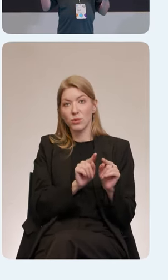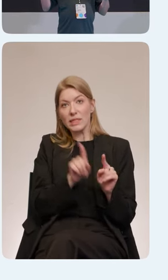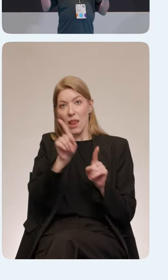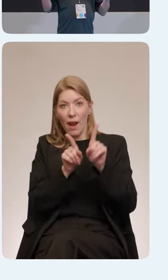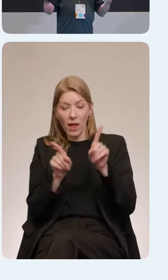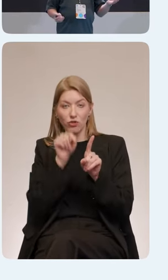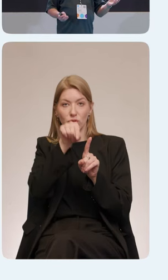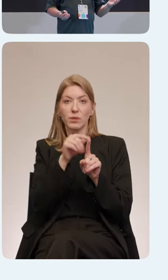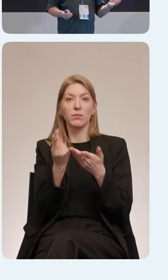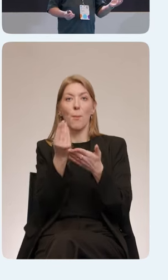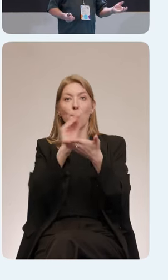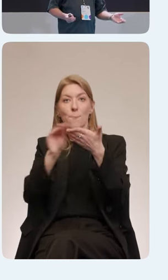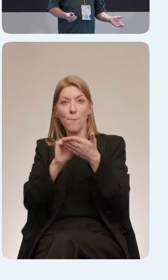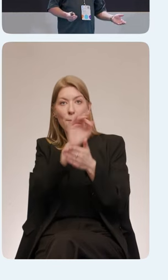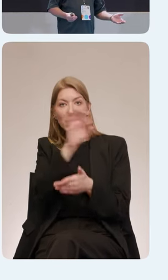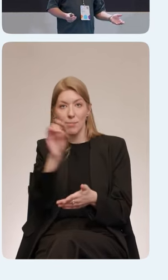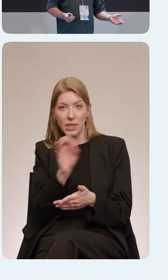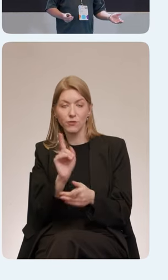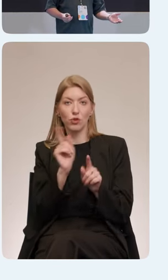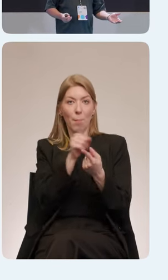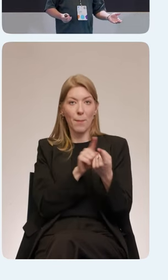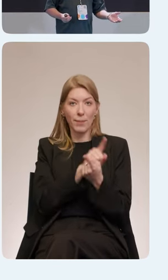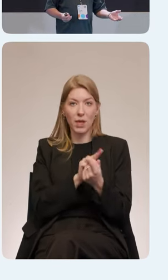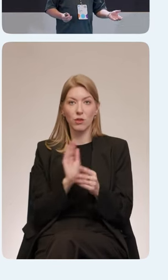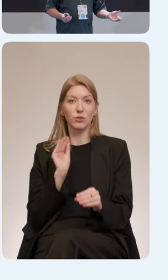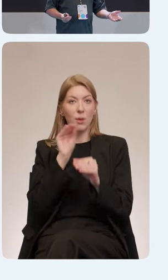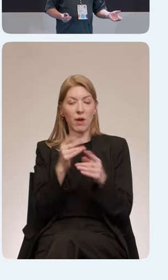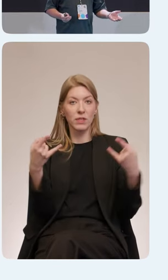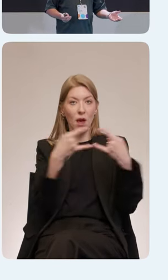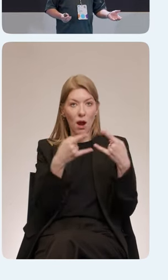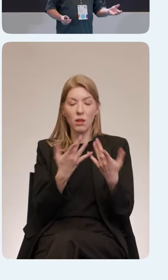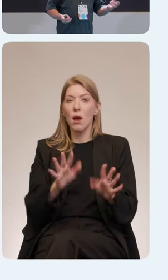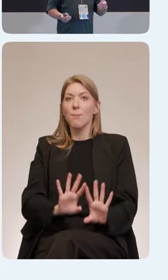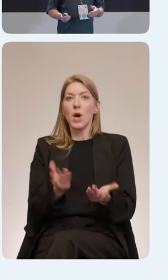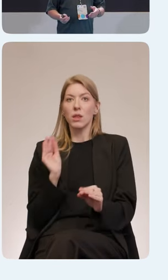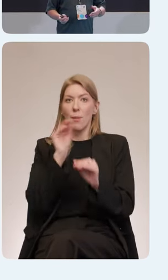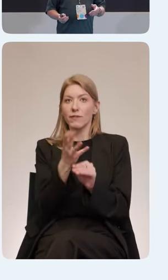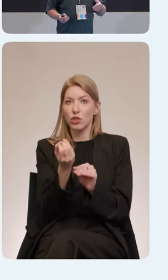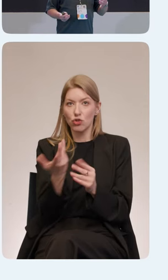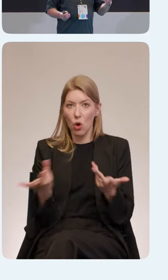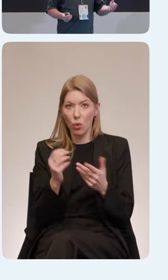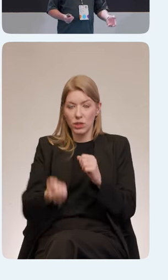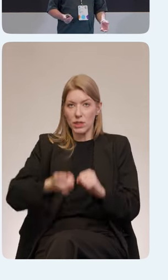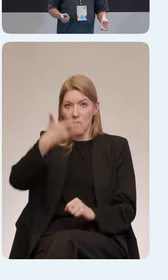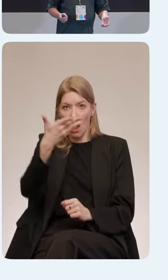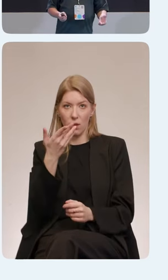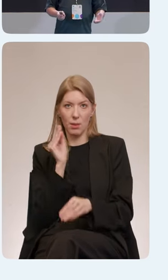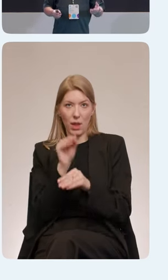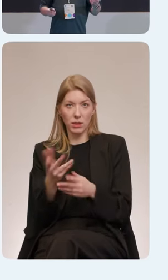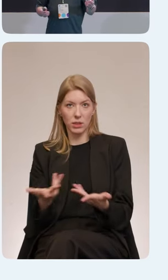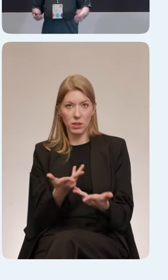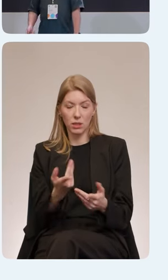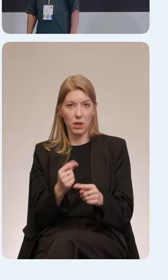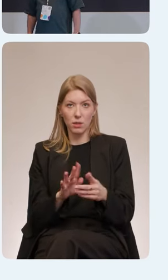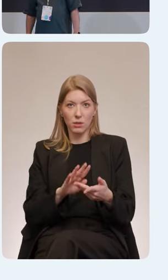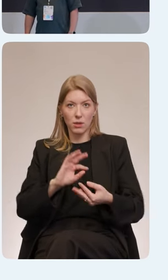подписывать, а вдруг что-то поменяется, вдруг добавится новый экран, вдруг добавится еще какой-то дополнительный сценарий, это максимально неудобно.